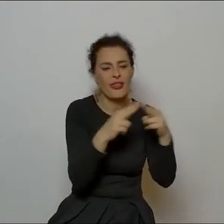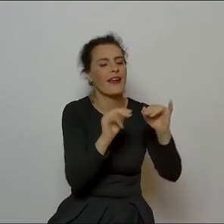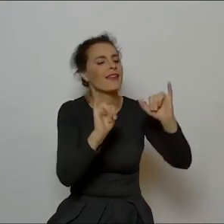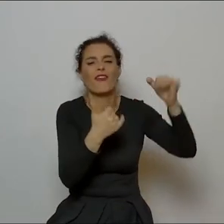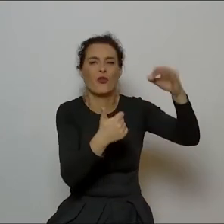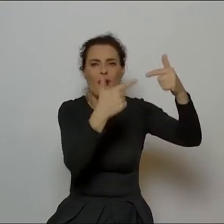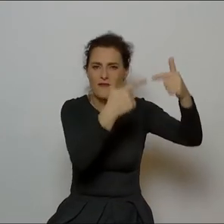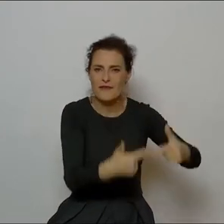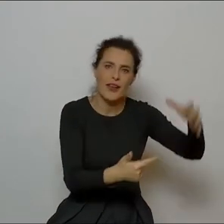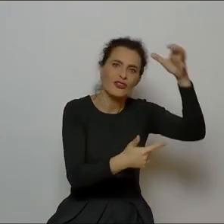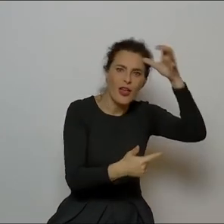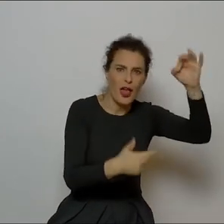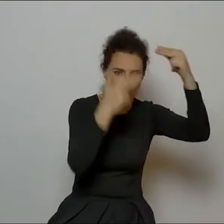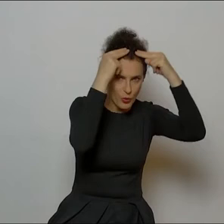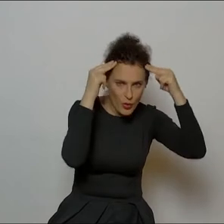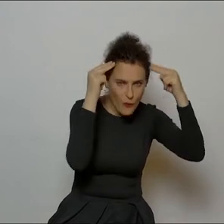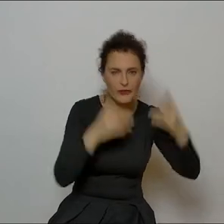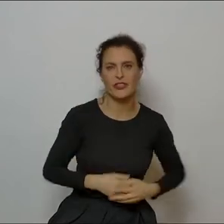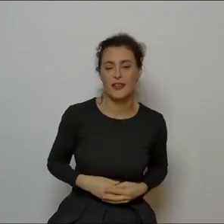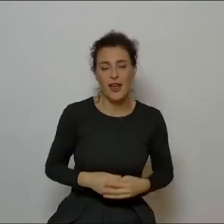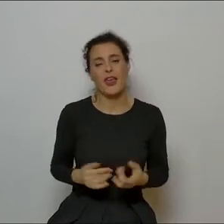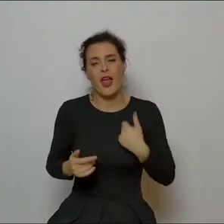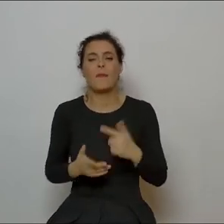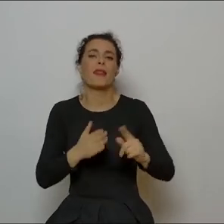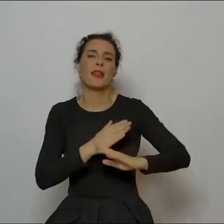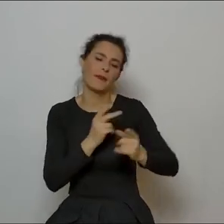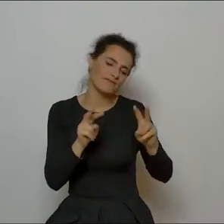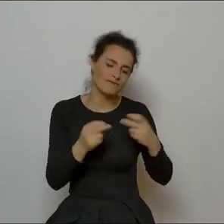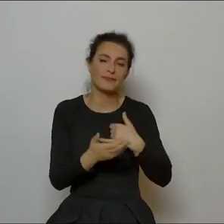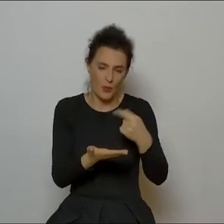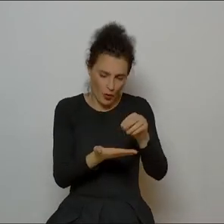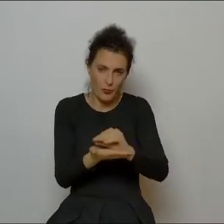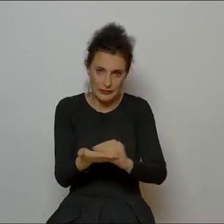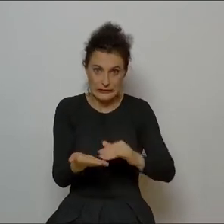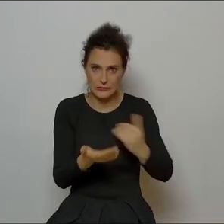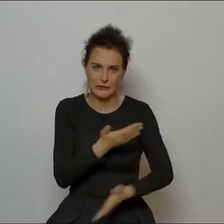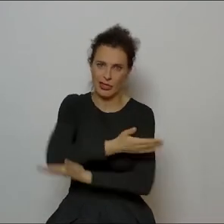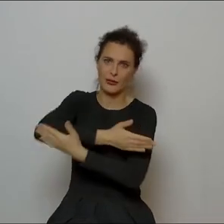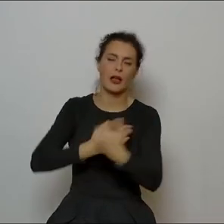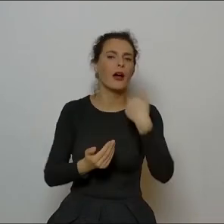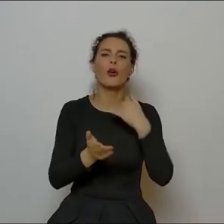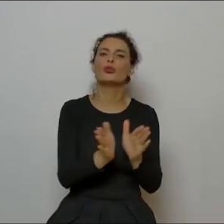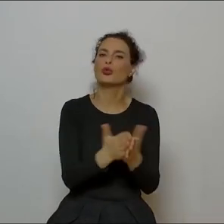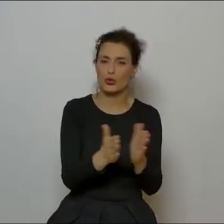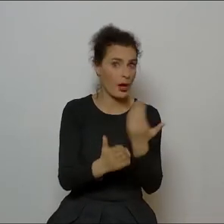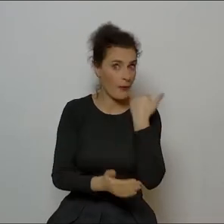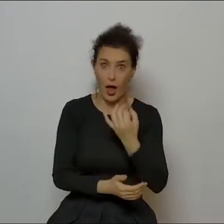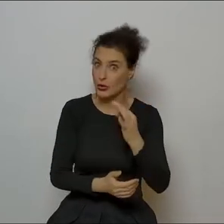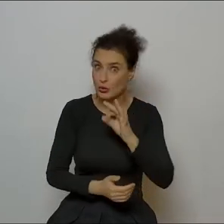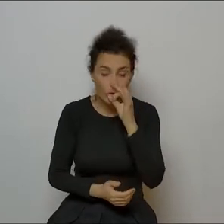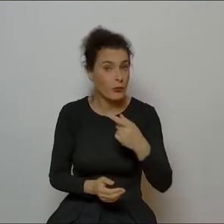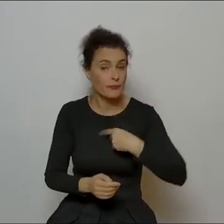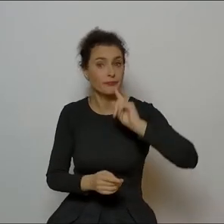z Norwidem. I będę się posiłkowała bardzo dobrą książką, uważam, którą polecam.